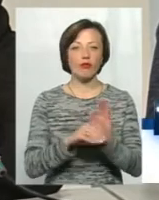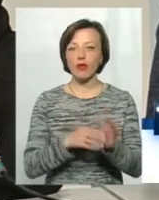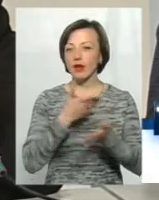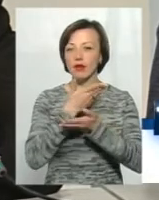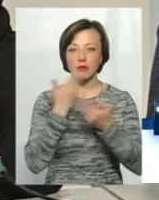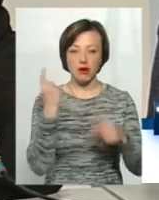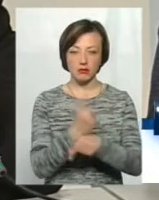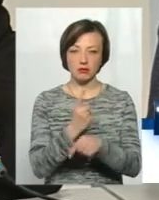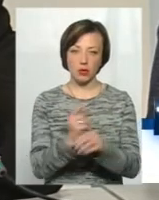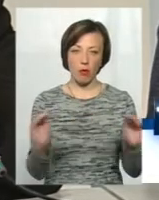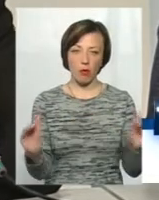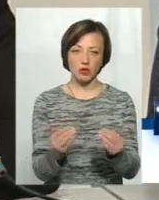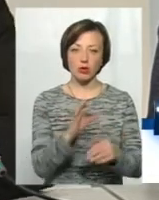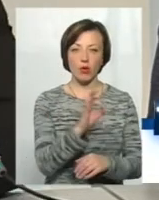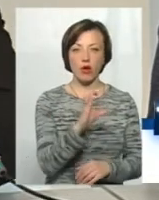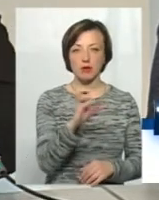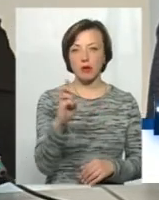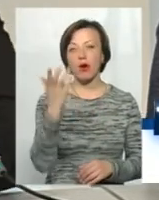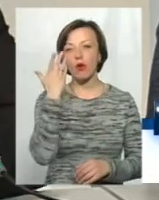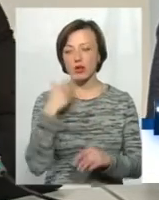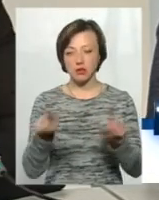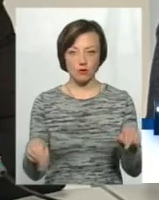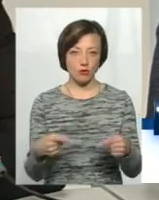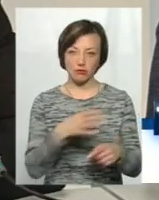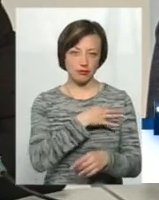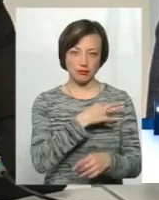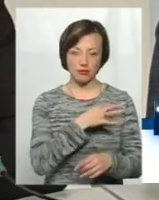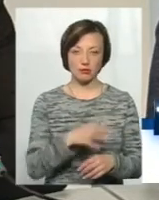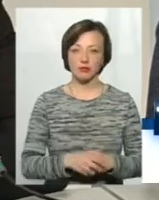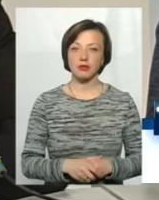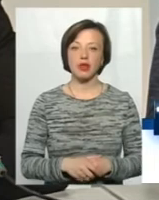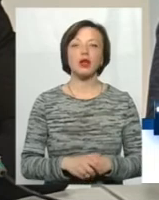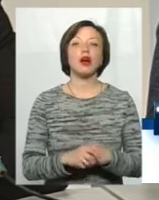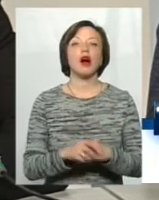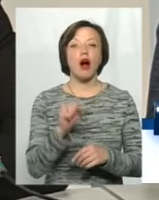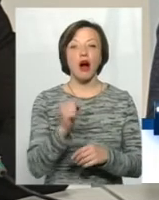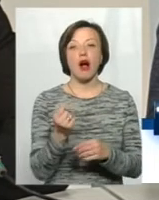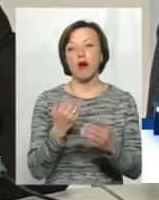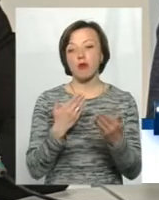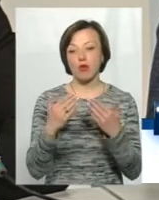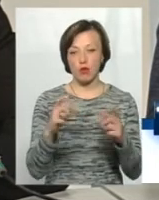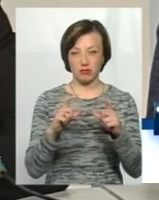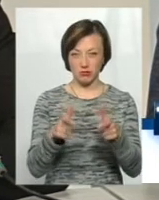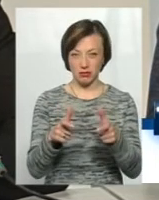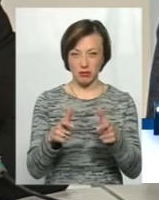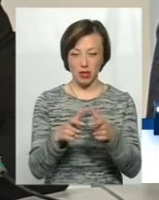для ОСББ, в залежності від того, коли воно було створене. Стосовно платіжок,